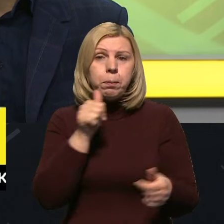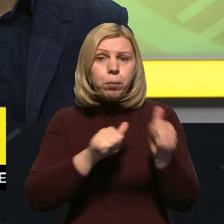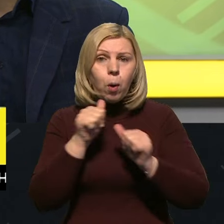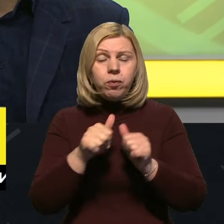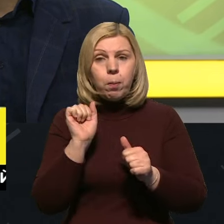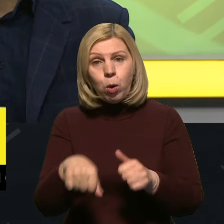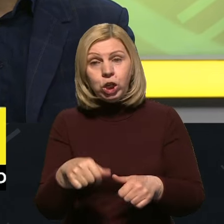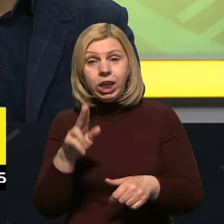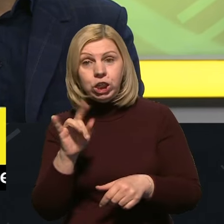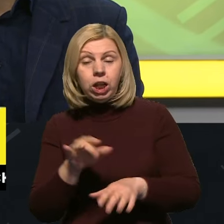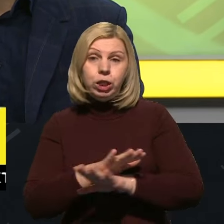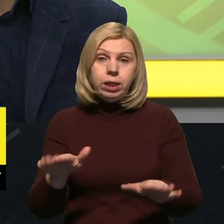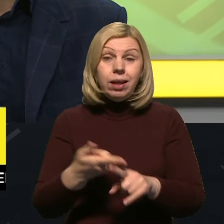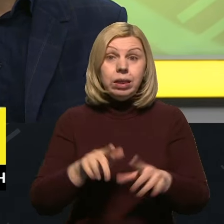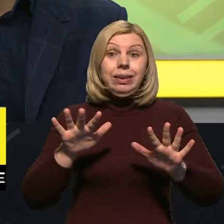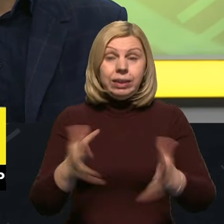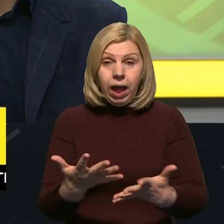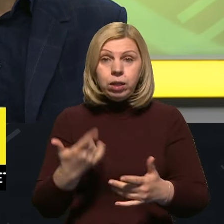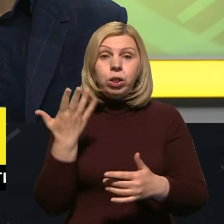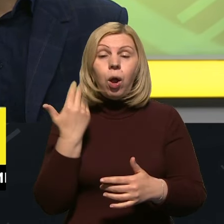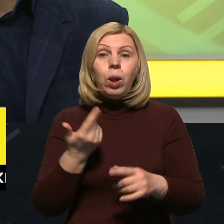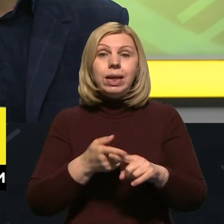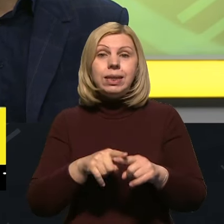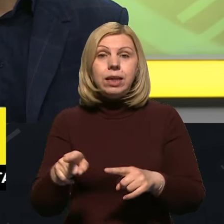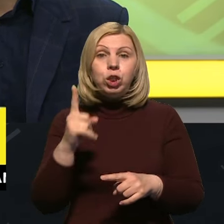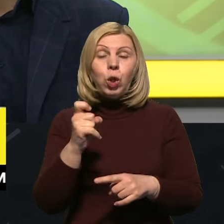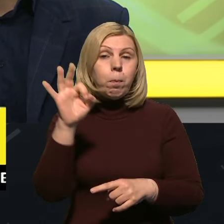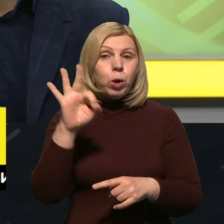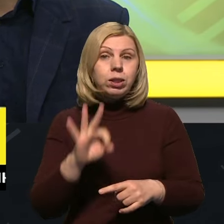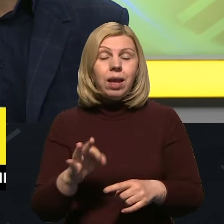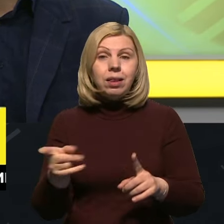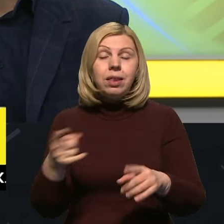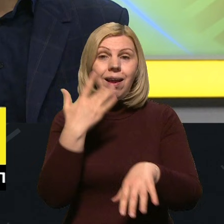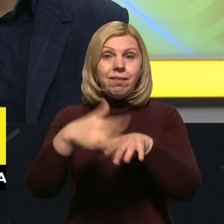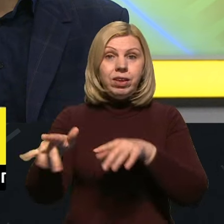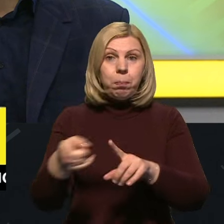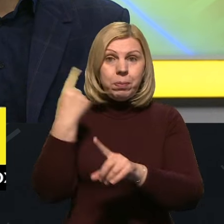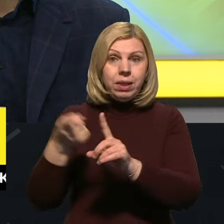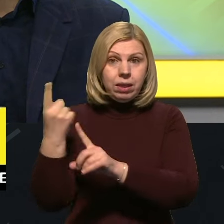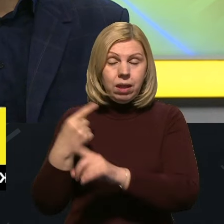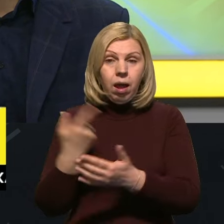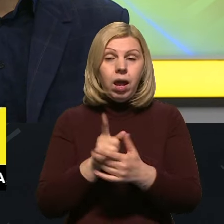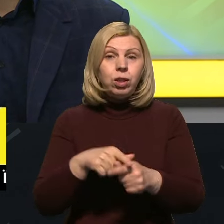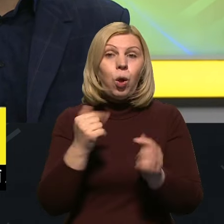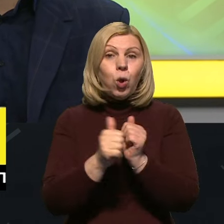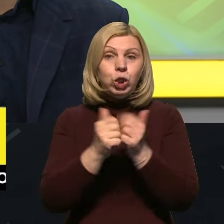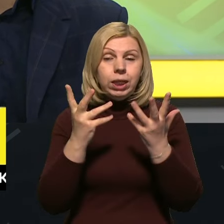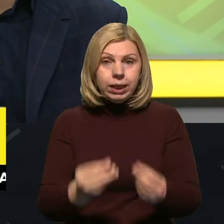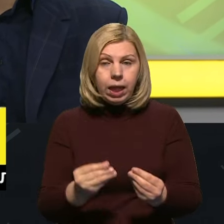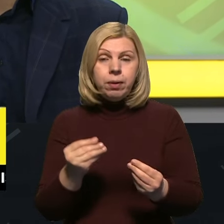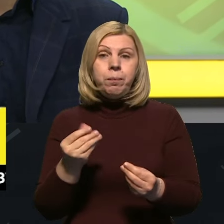може кинжал, що ні. І як тільки це сталося, коли такі речі, як 100% відбиття атаки кинжалів, стало буденістю, коли